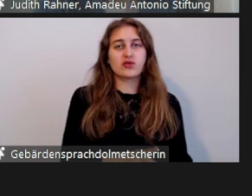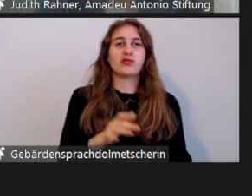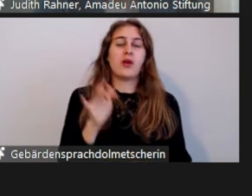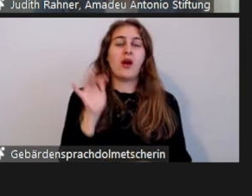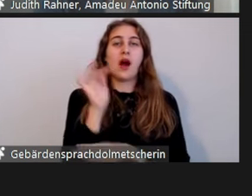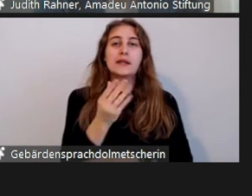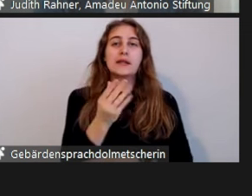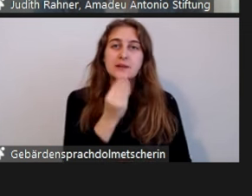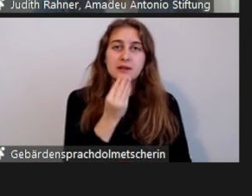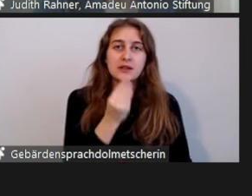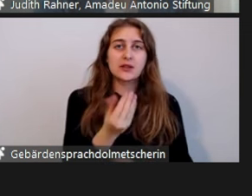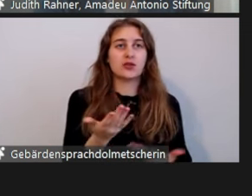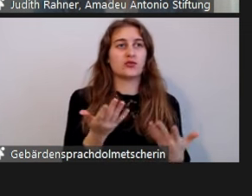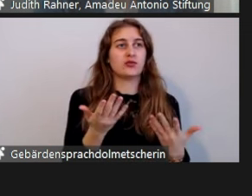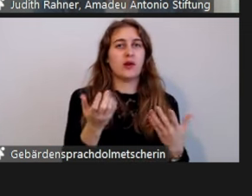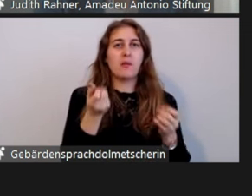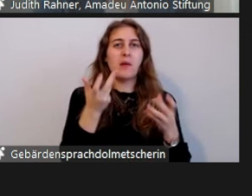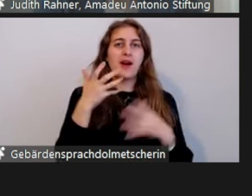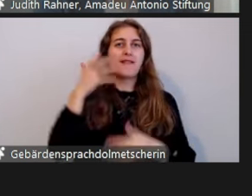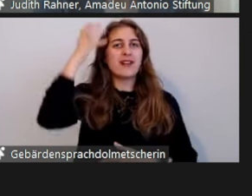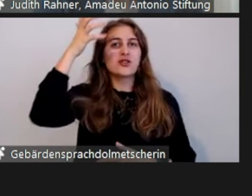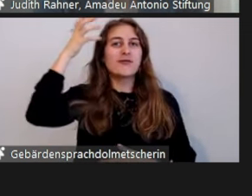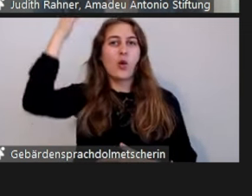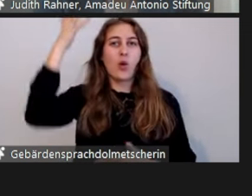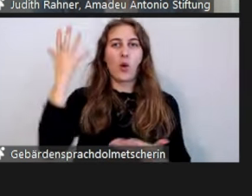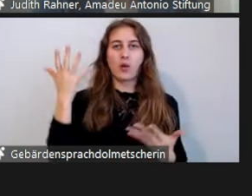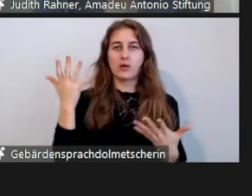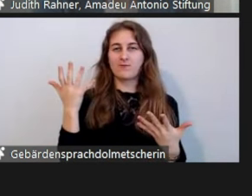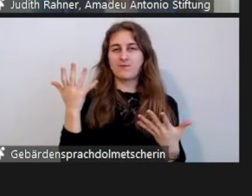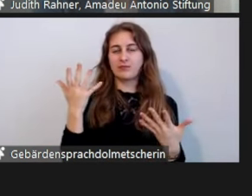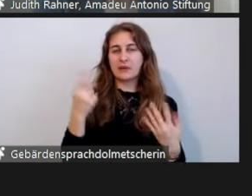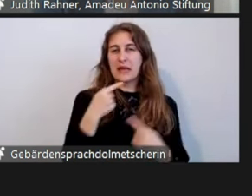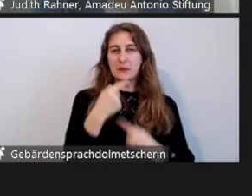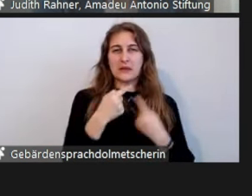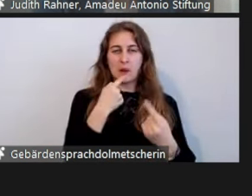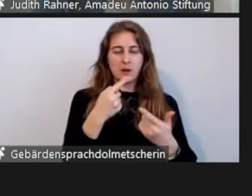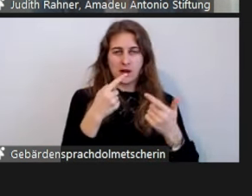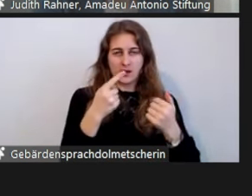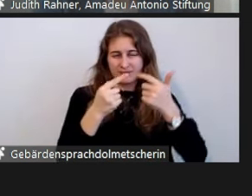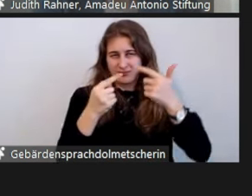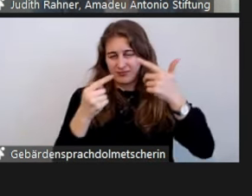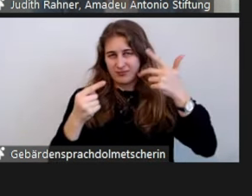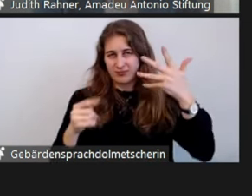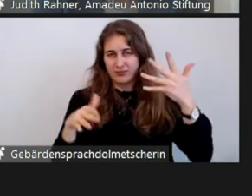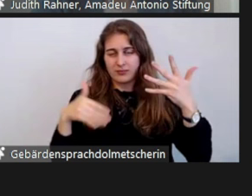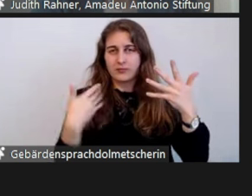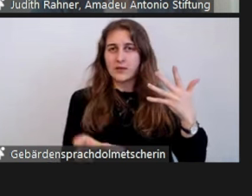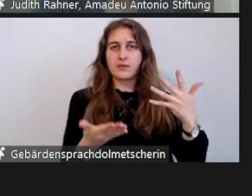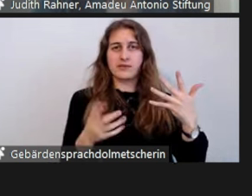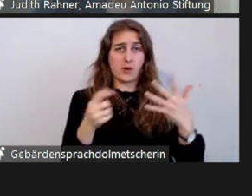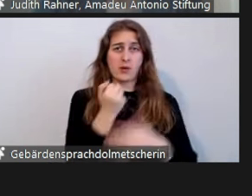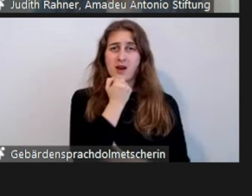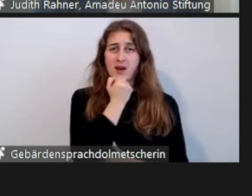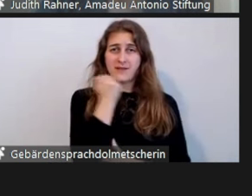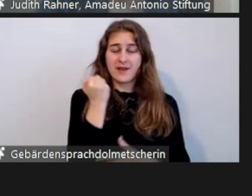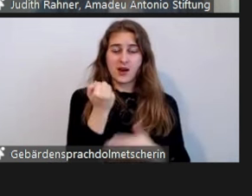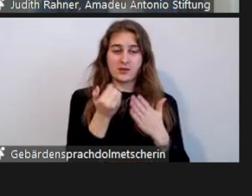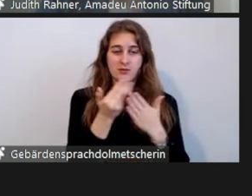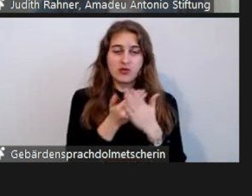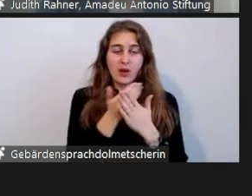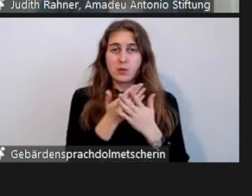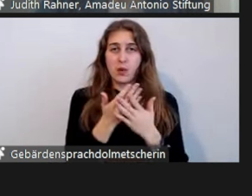verschwörungsnarrativen Aussagen bis hin zu auch Gewaltbeschreibungen